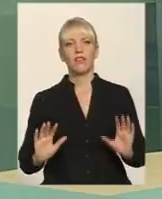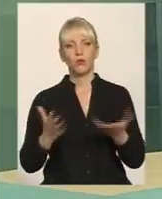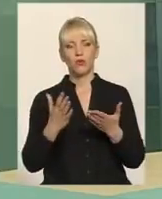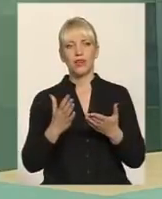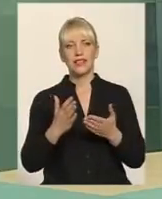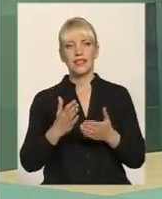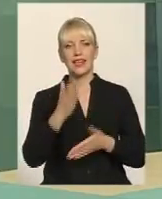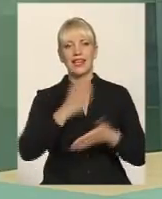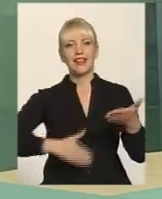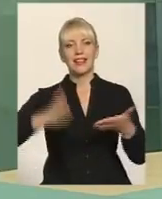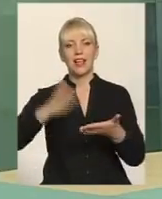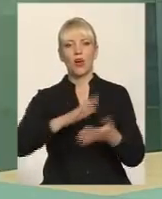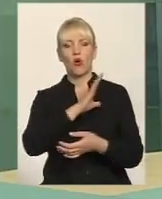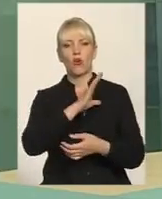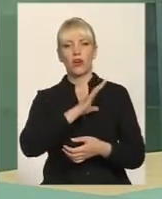деолігархізація.